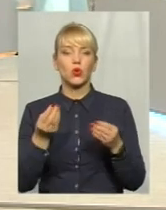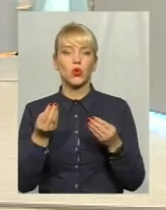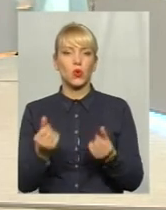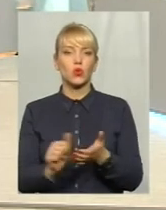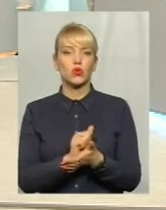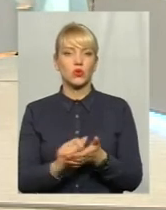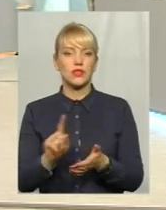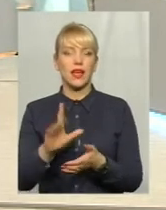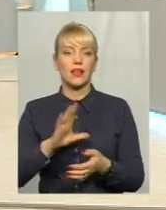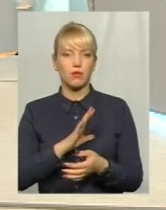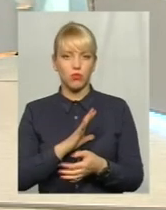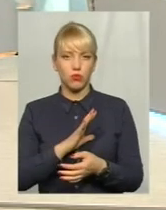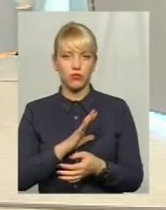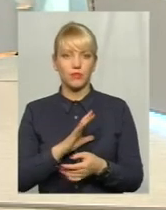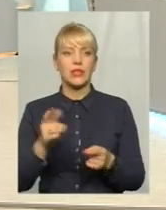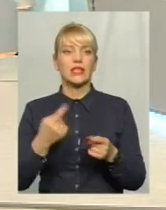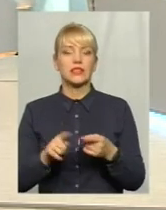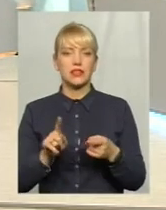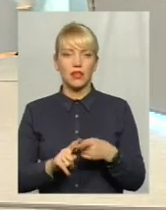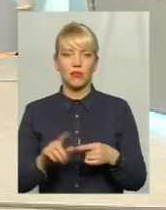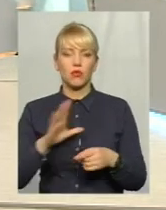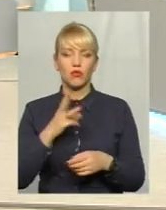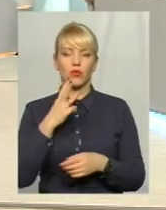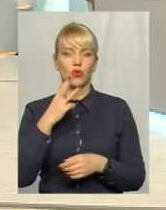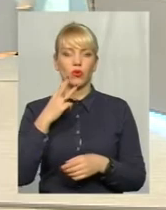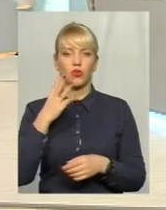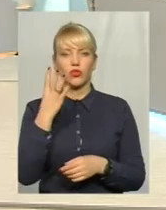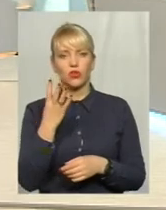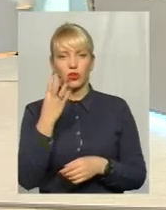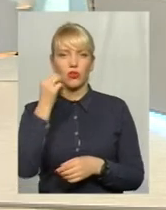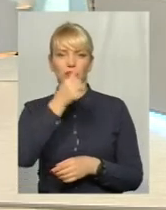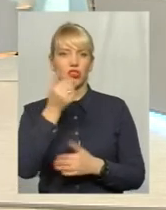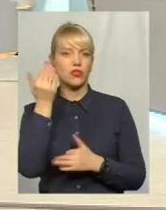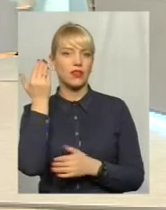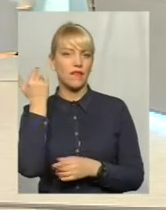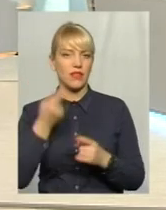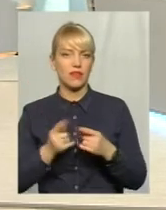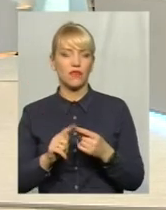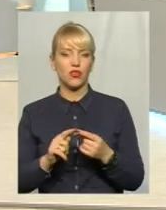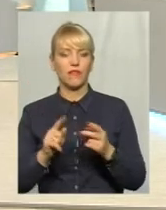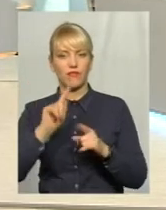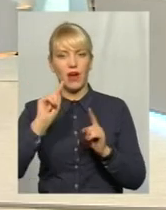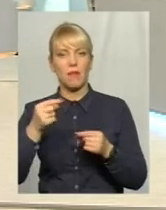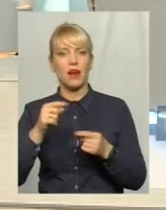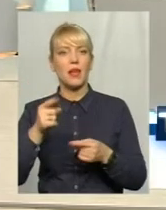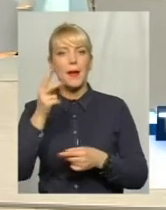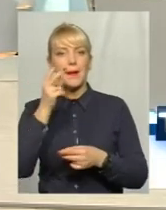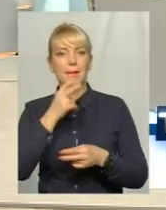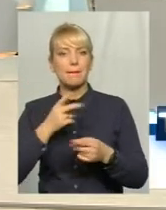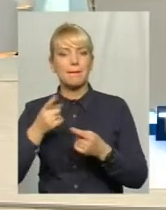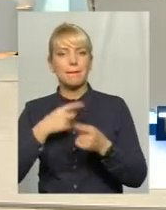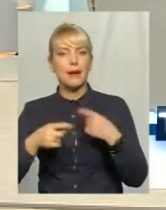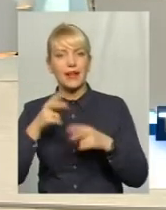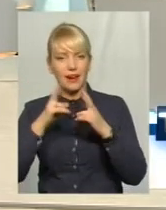він був десь 3-4 річної давнини, вона вимагала перегляду. Відповідно, за ці